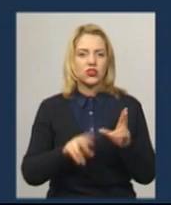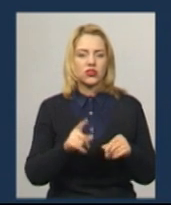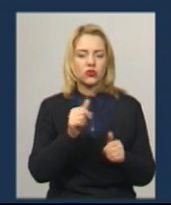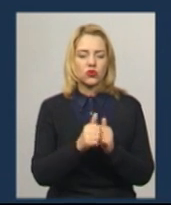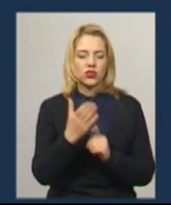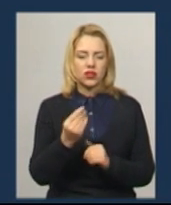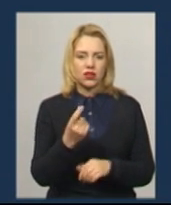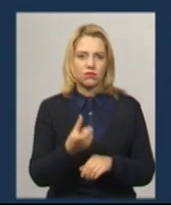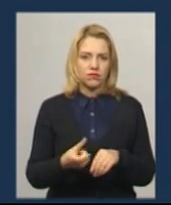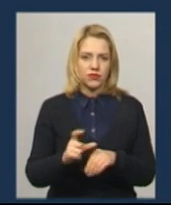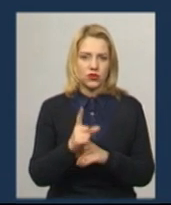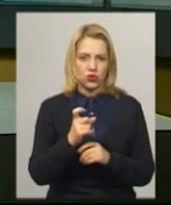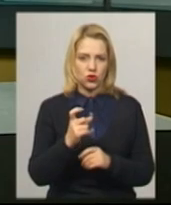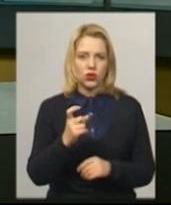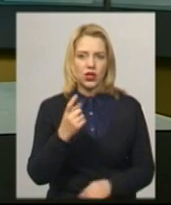збільшується захворювання.